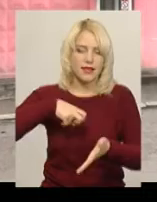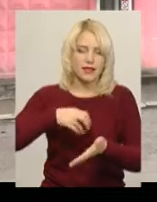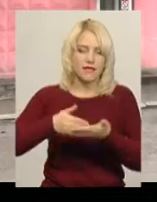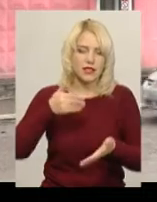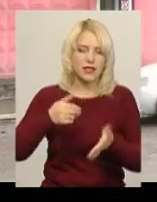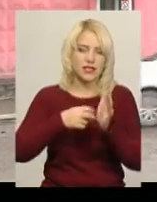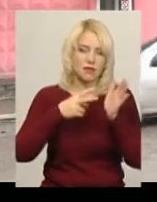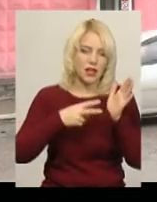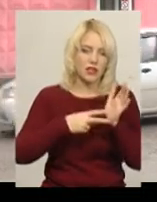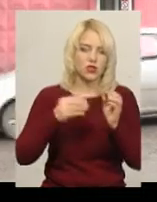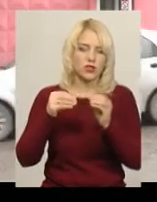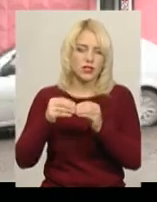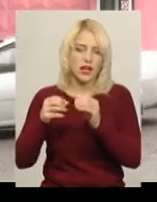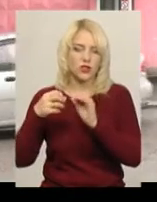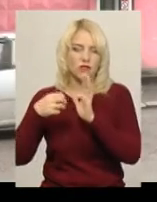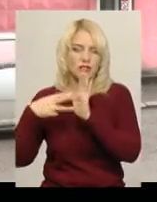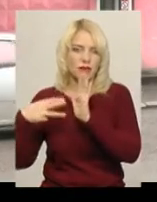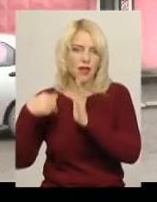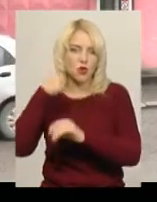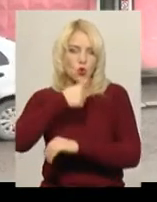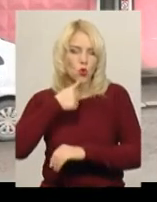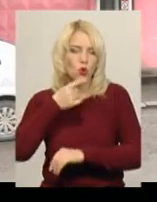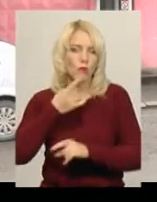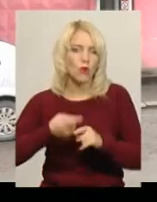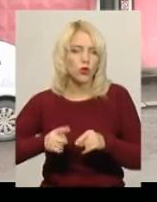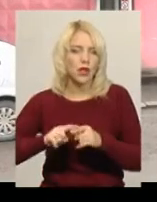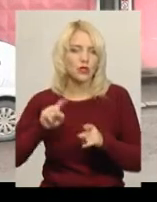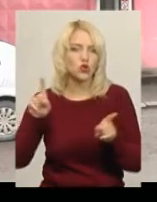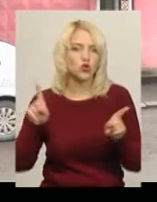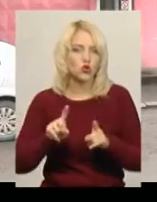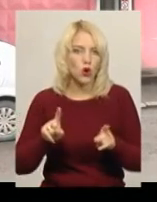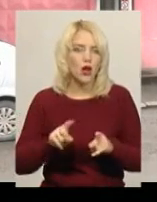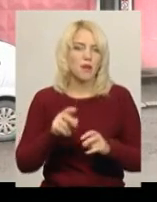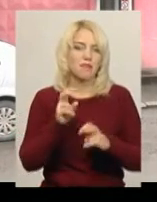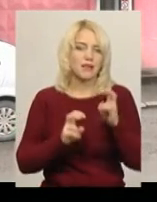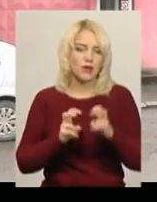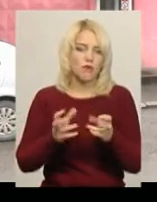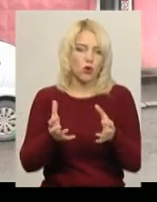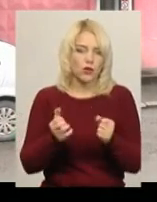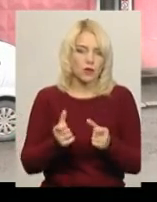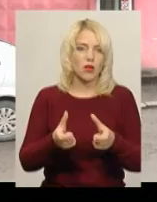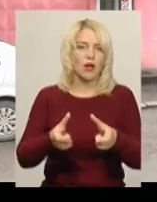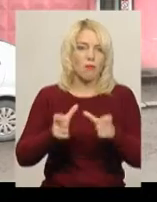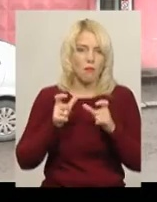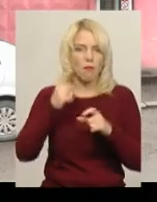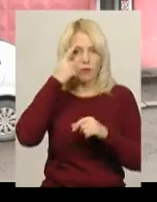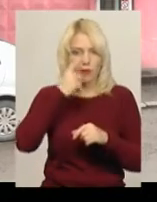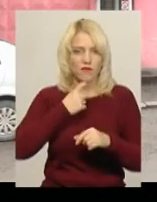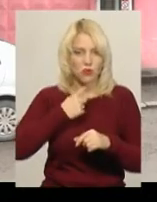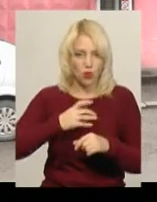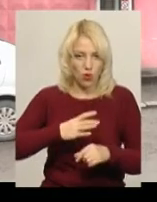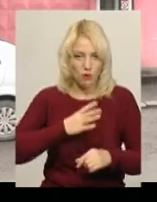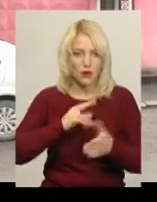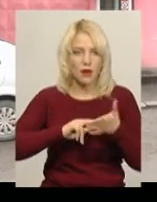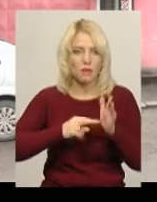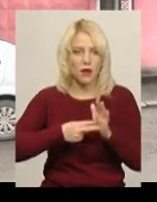-2018 року про те, що підприємство отримало повідомлення про проведення планової перевірки.